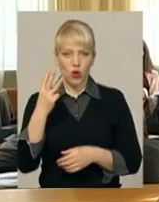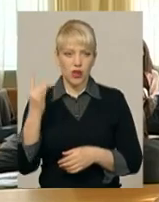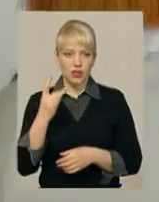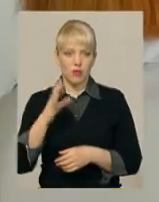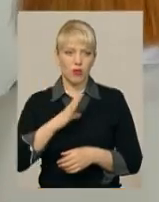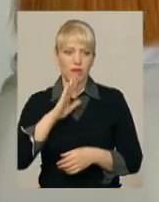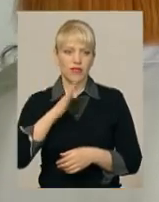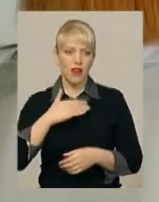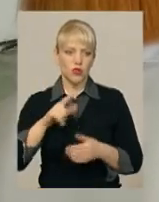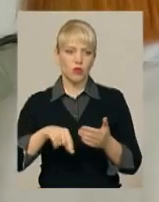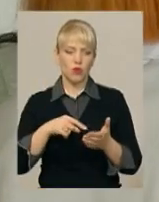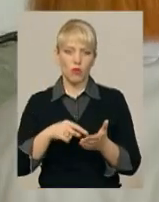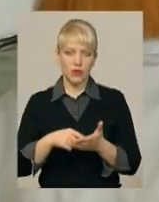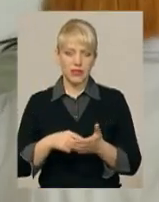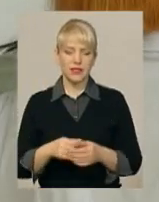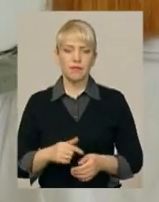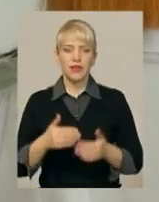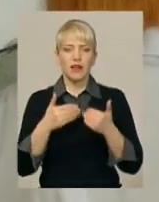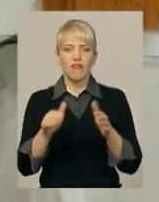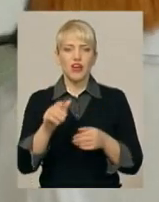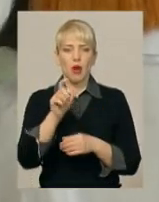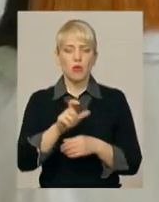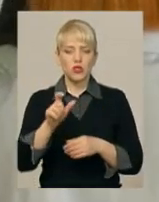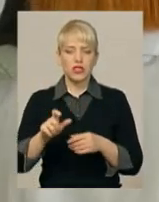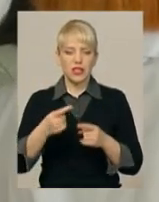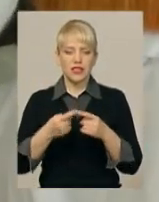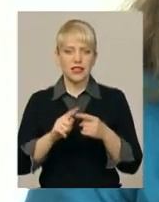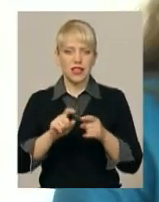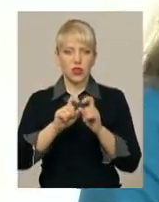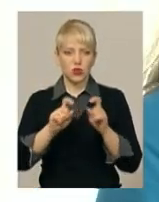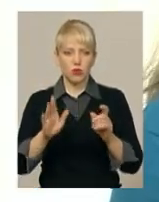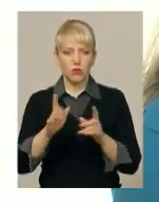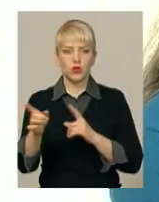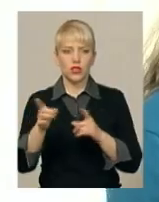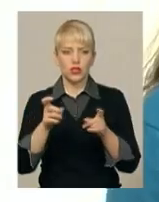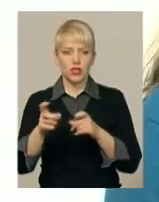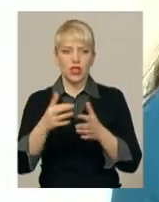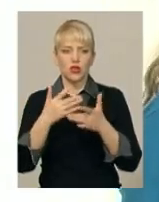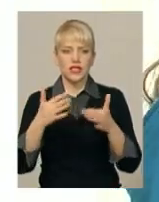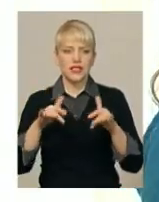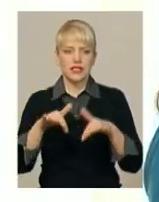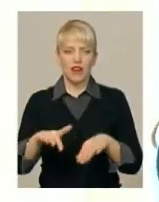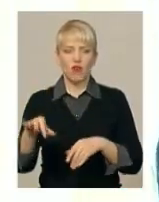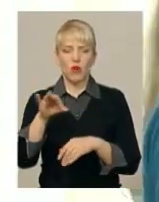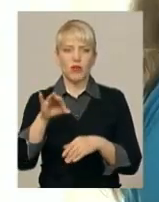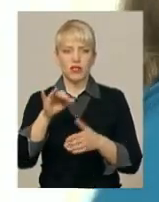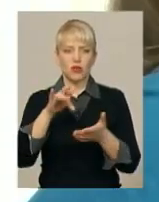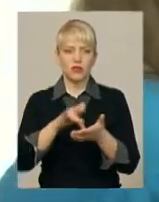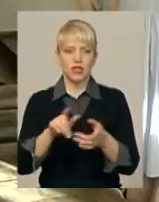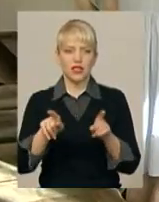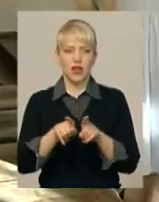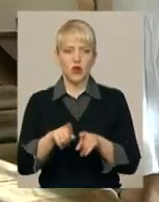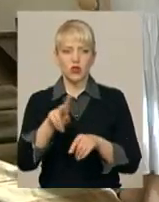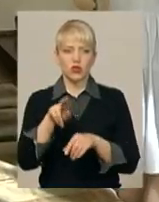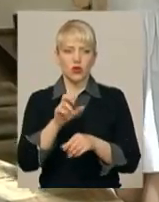в нашому місті. Випускників школи волонтерів, кажуть, її організатори залучатимуть до різноманітних заходів в обласному центрі, а також до роботи з